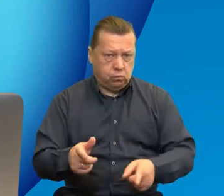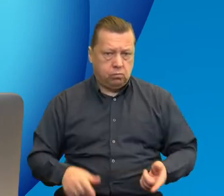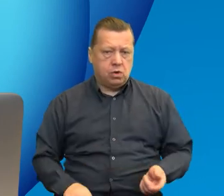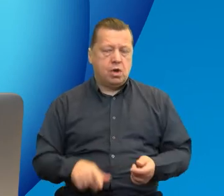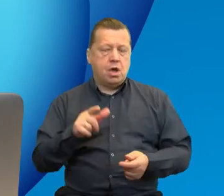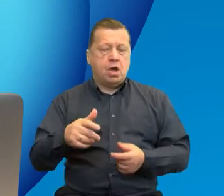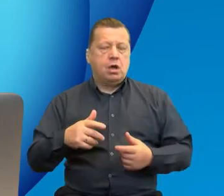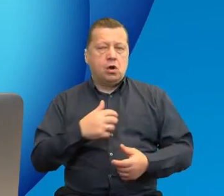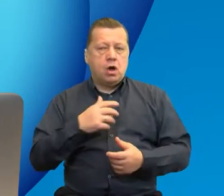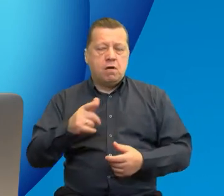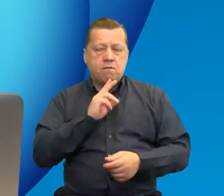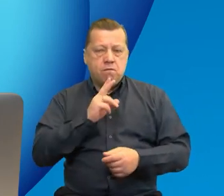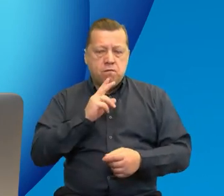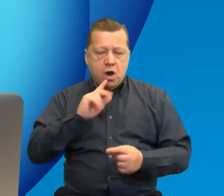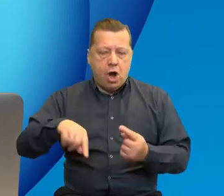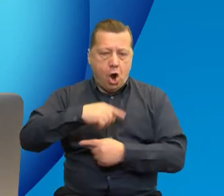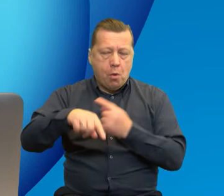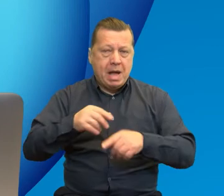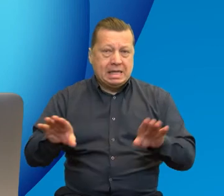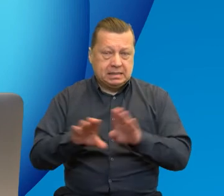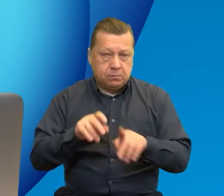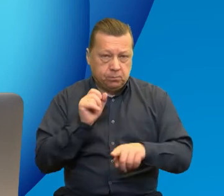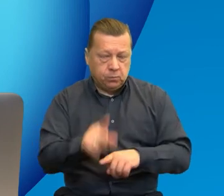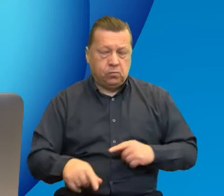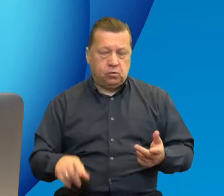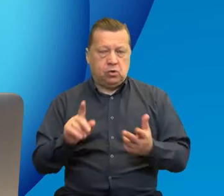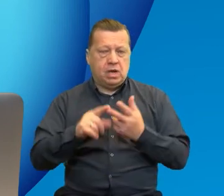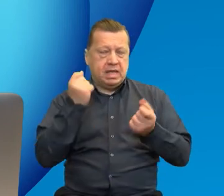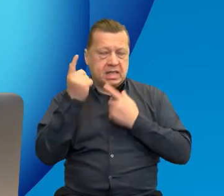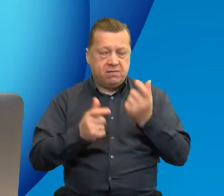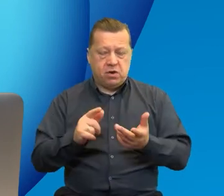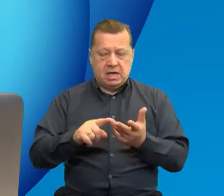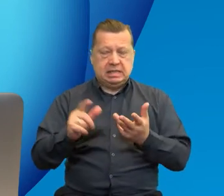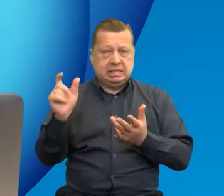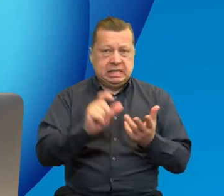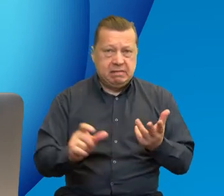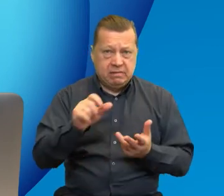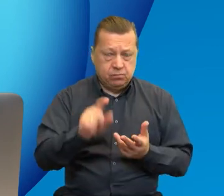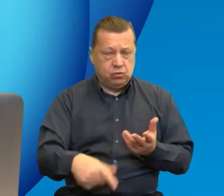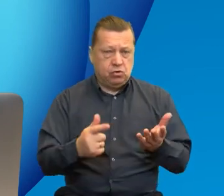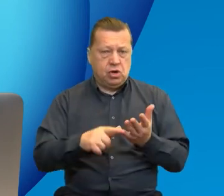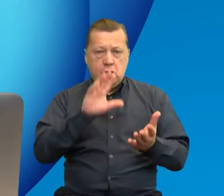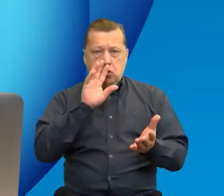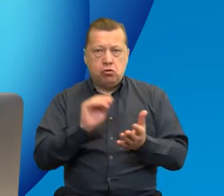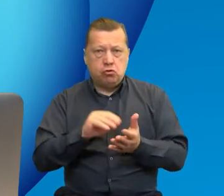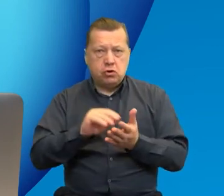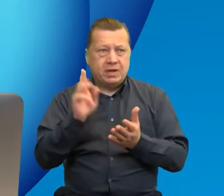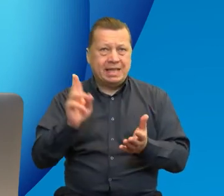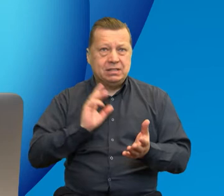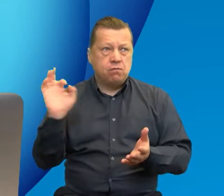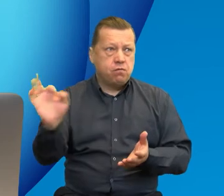gospodarki o biegu zamkniętym, z zakresu innowacyjności, cyfryzacji, wymiany doświadczeń pomiędzy